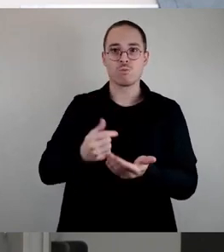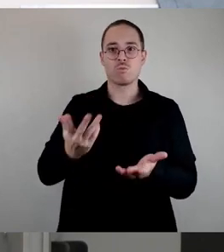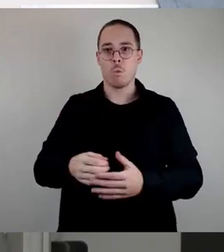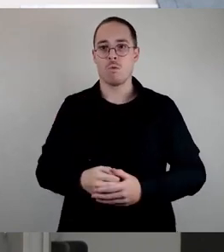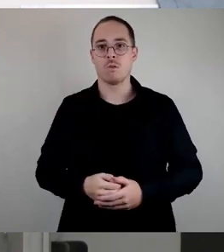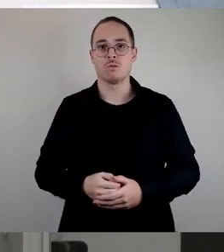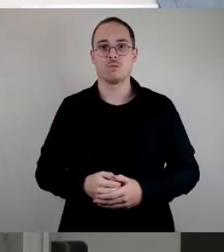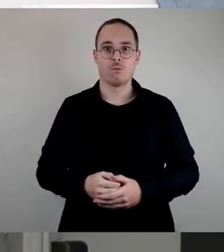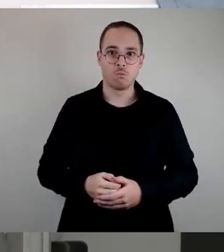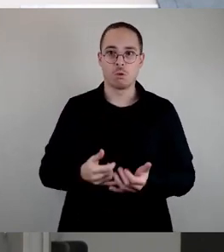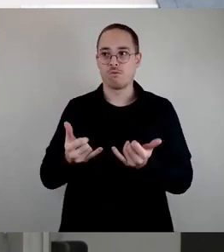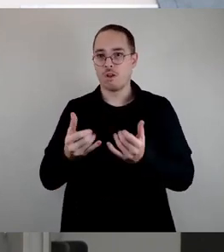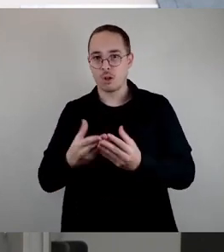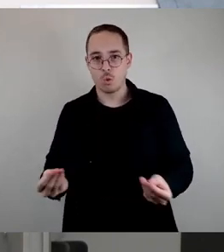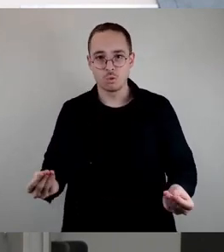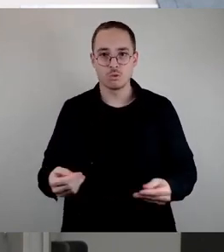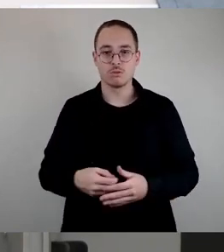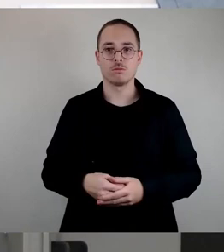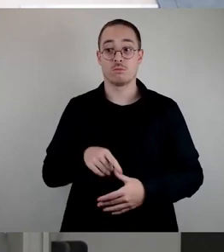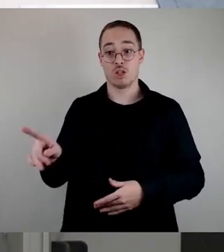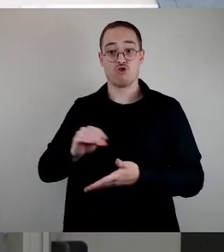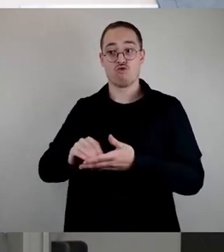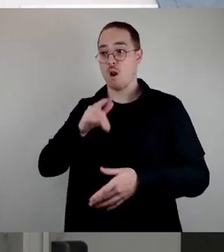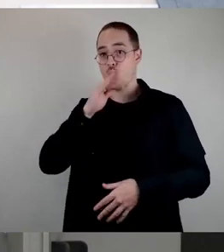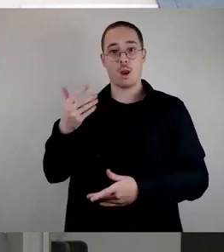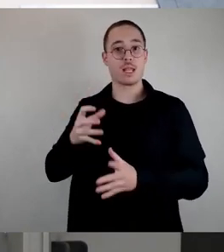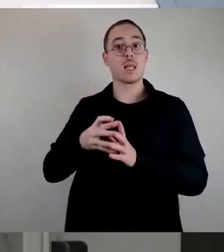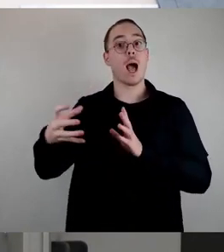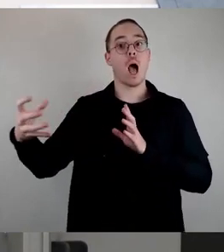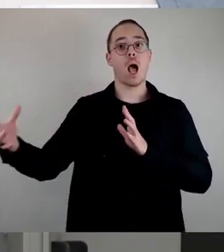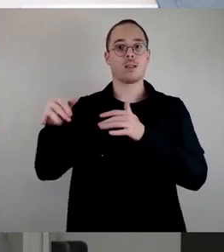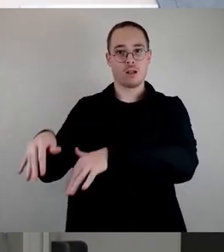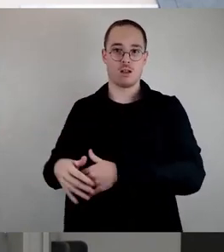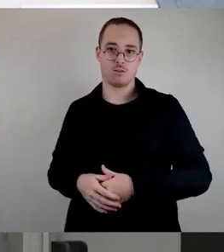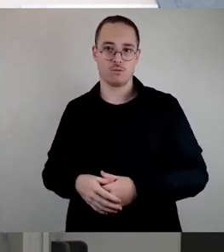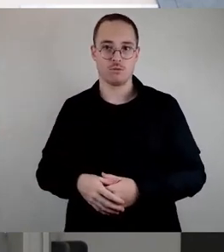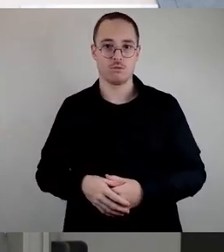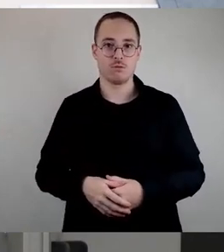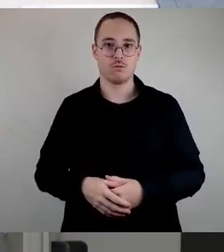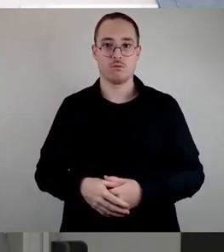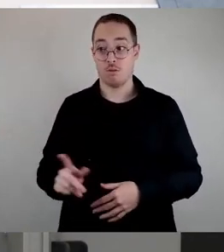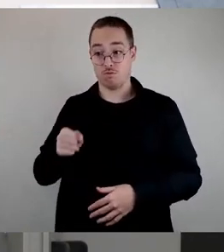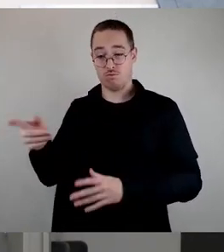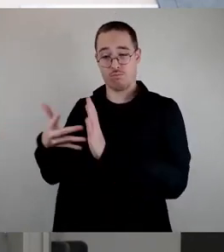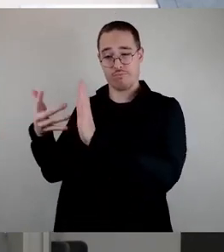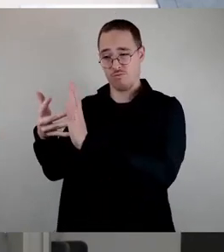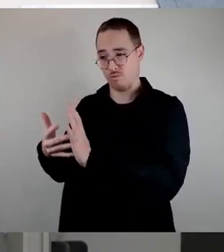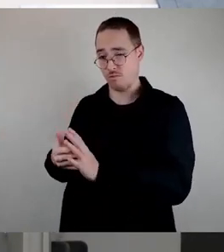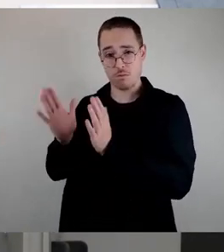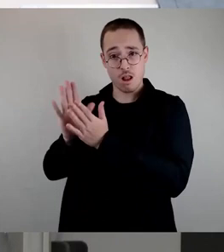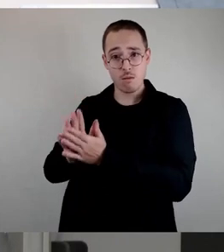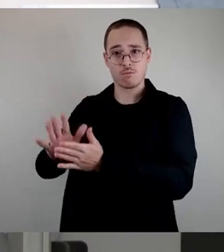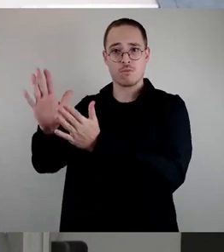gründlicher Evaluation, das heißt, wenn etwas Zeit vergangen ist, sollten wir das Prüfen weiterer Standorte forcieren. Es kann sein, dass es sinnvoll wird.